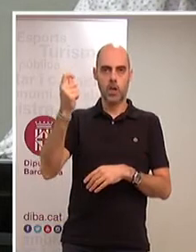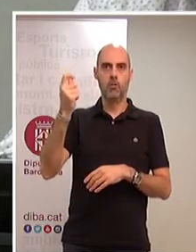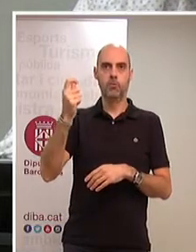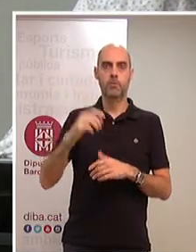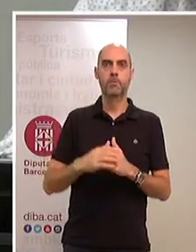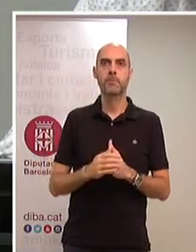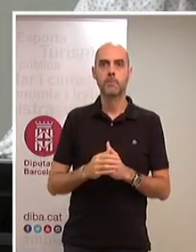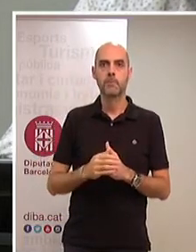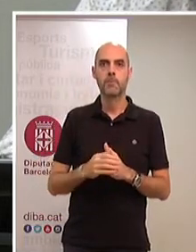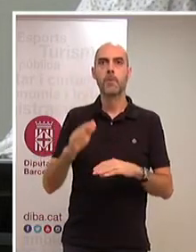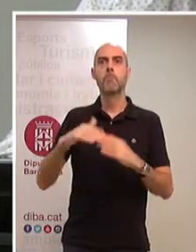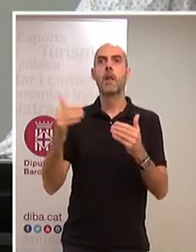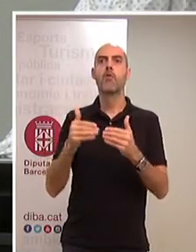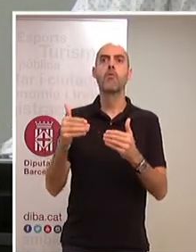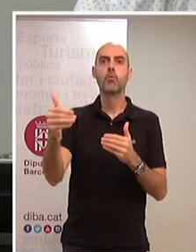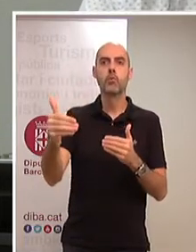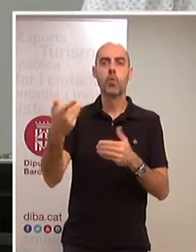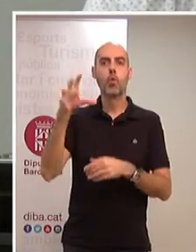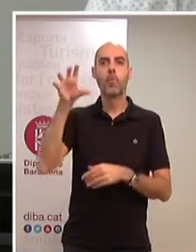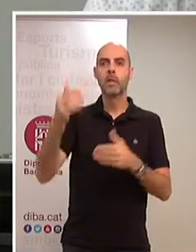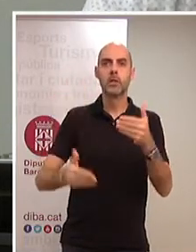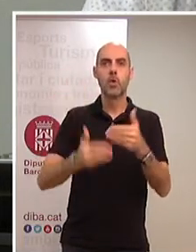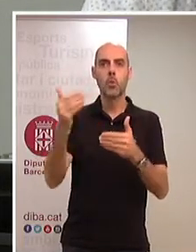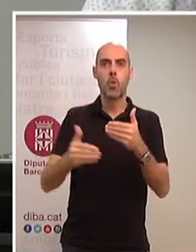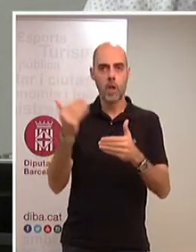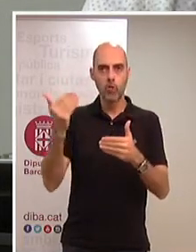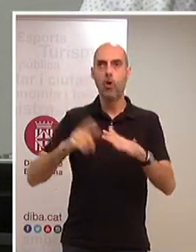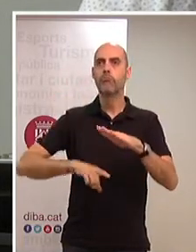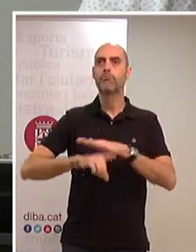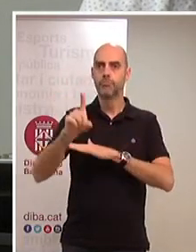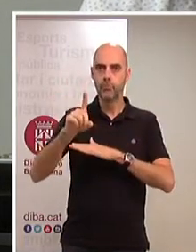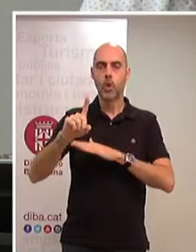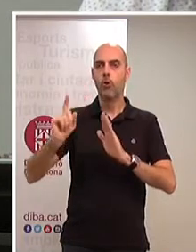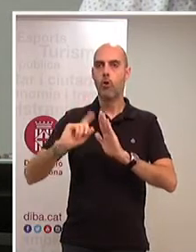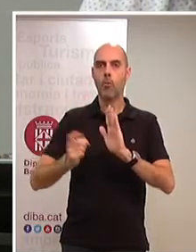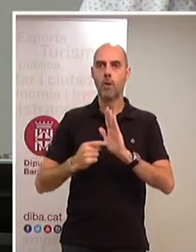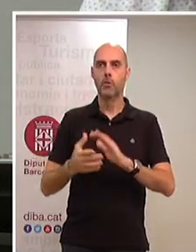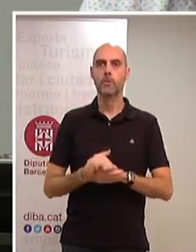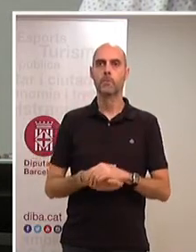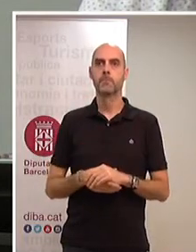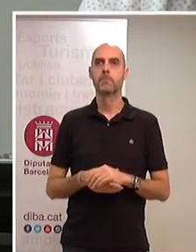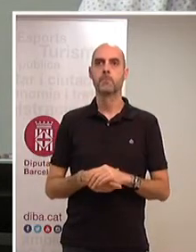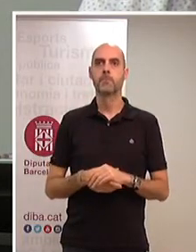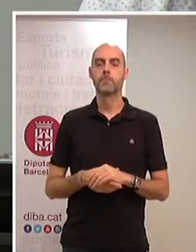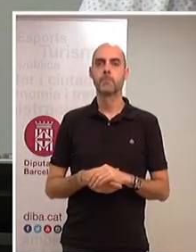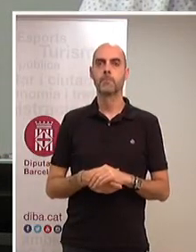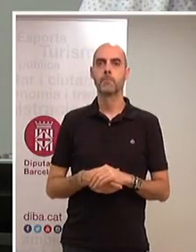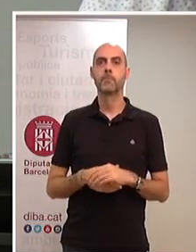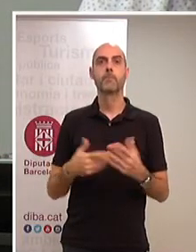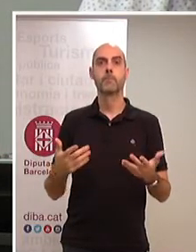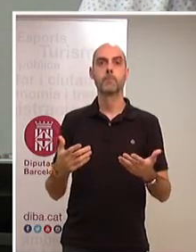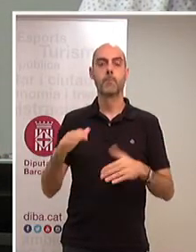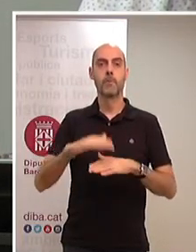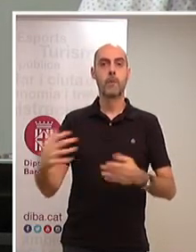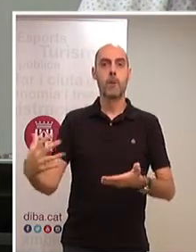consecució del futur per un país modern, pròsper i ple d'oportunitats. I a tots nosaltres, i